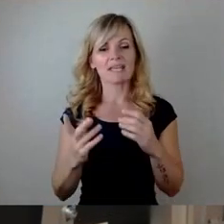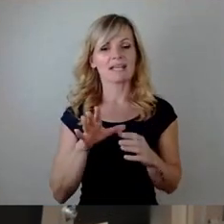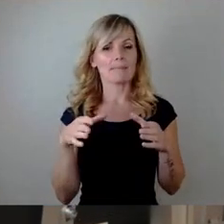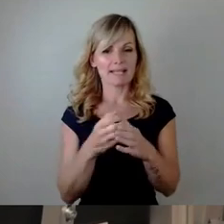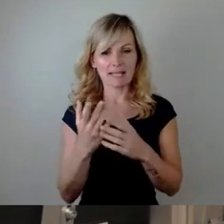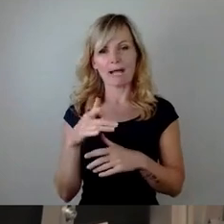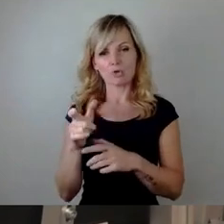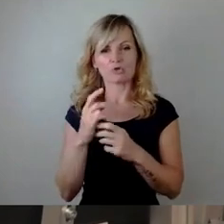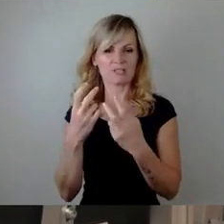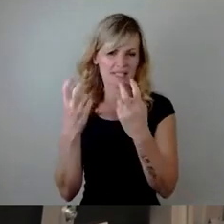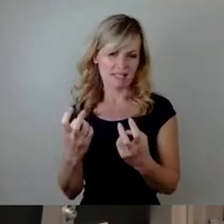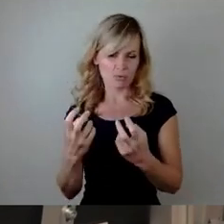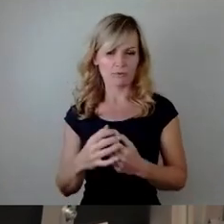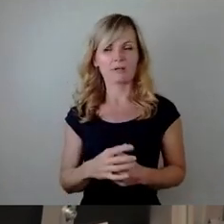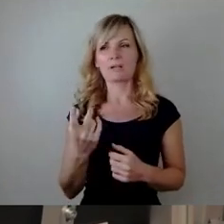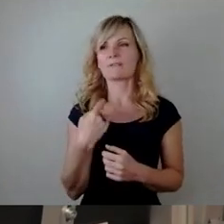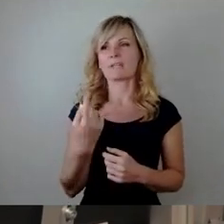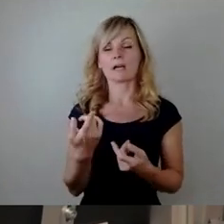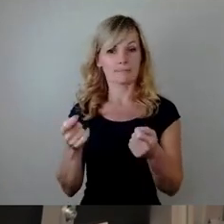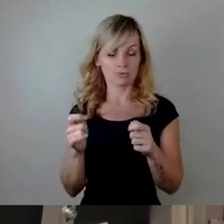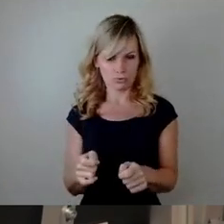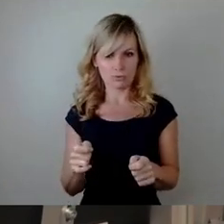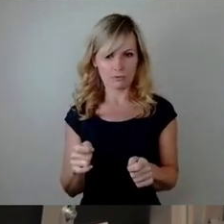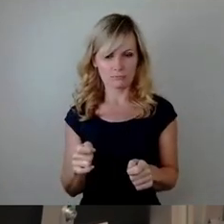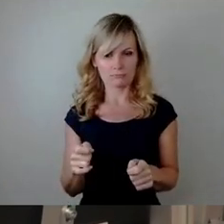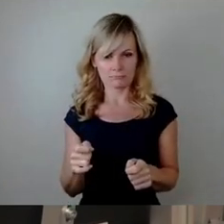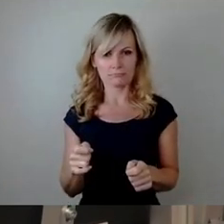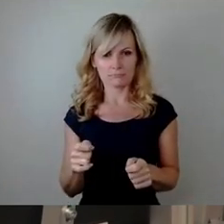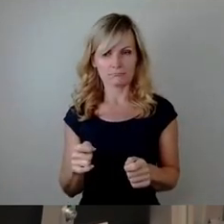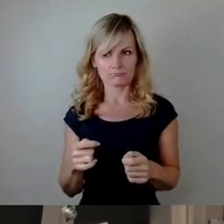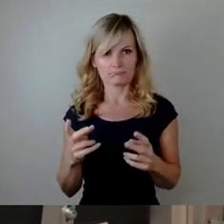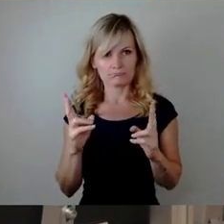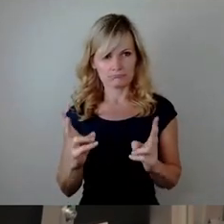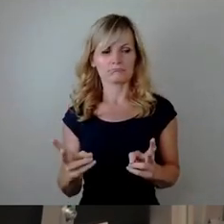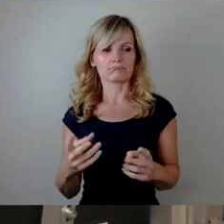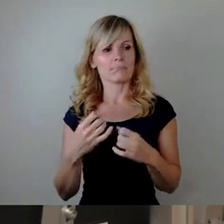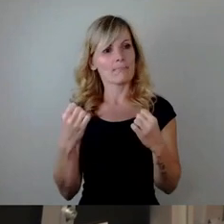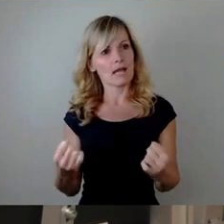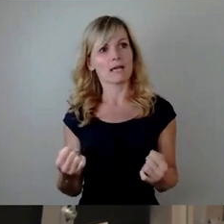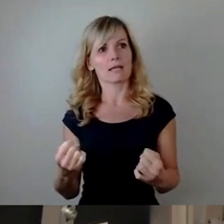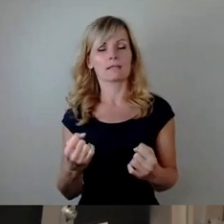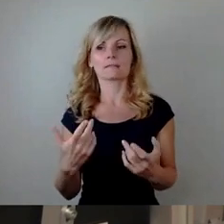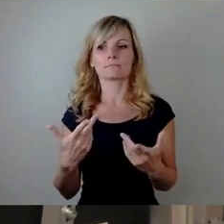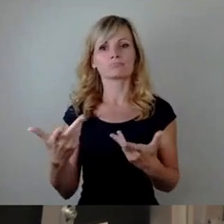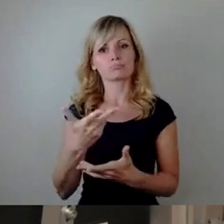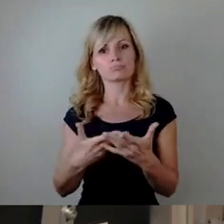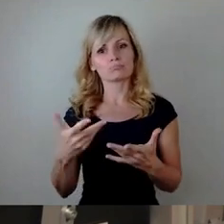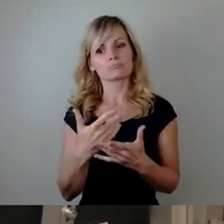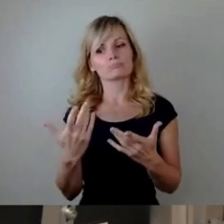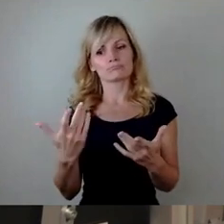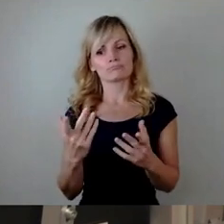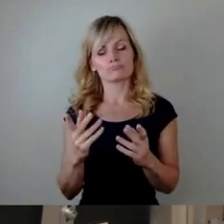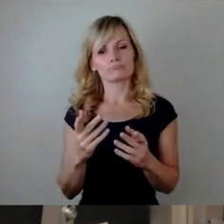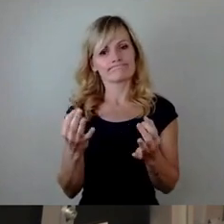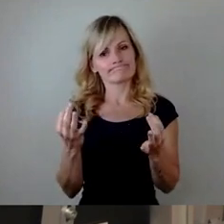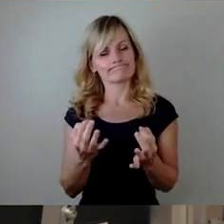also was heißt ein Kompromiss, wir haben einen Beschluss gefasst, mit sehr großer Mehrheit in einer relativ sachlichen Diskussion, basierend auf der